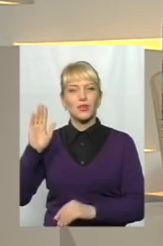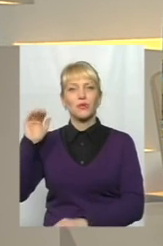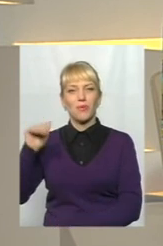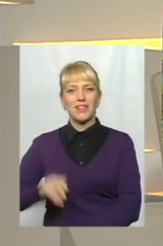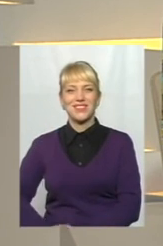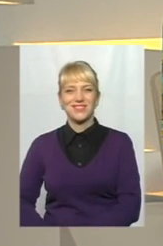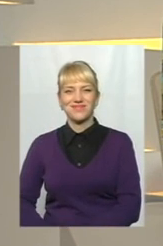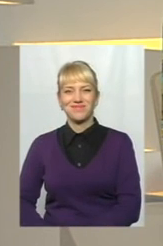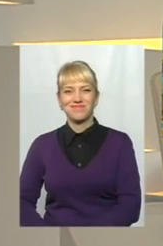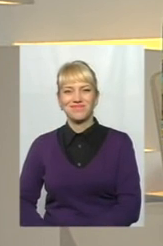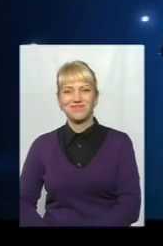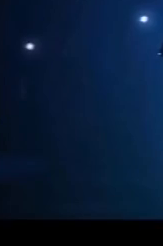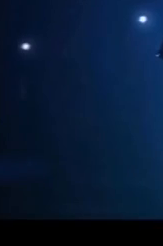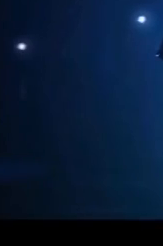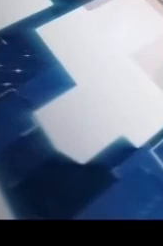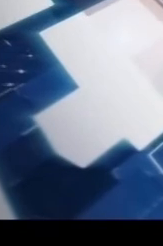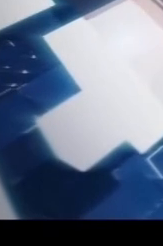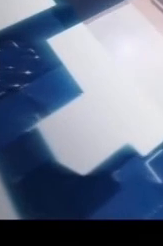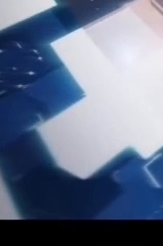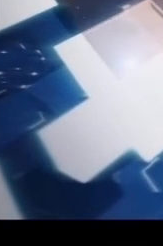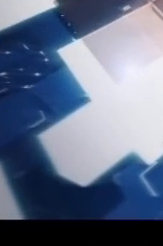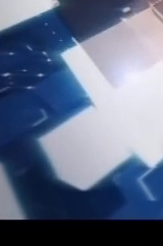Побачимось. Дякую.